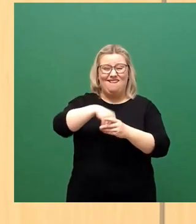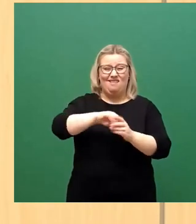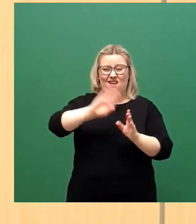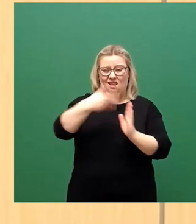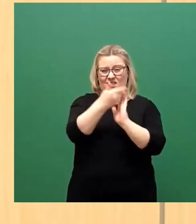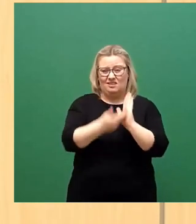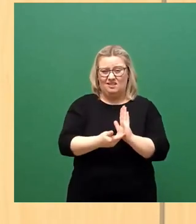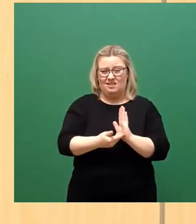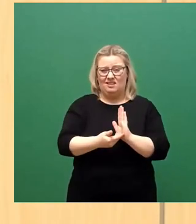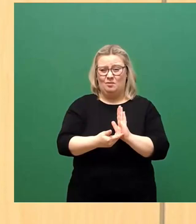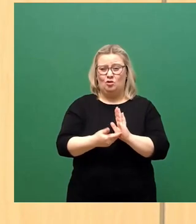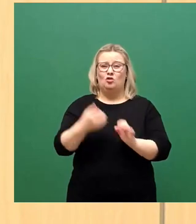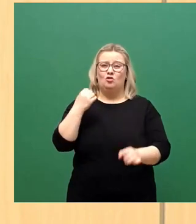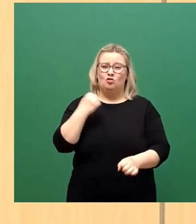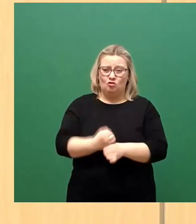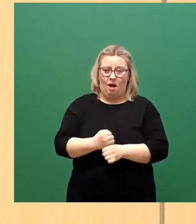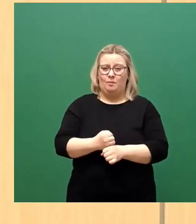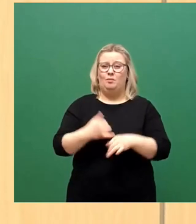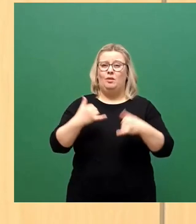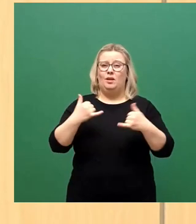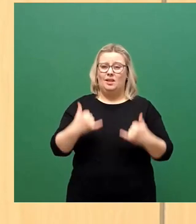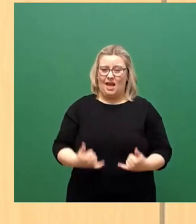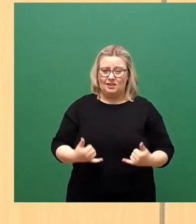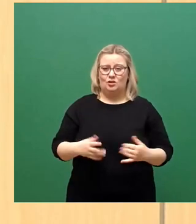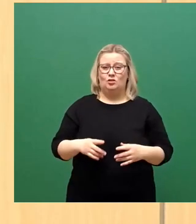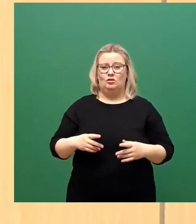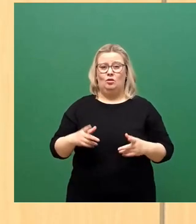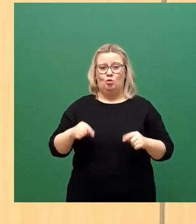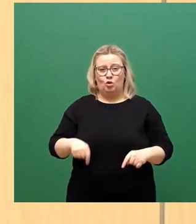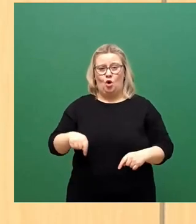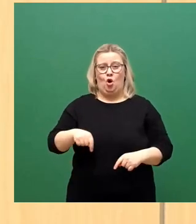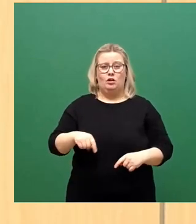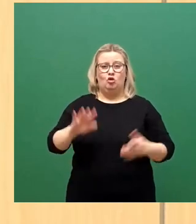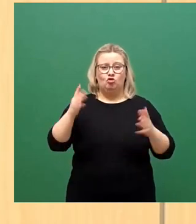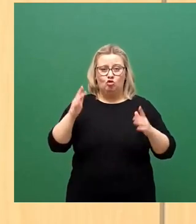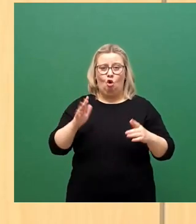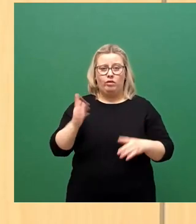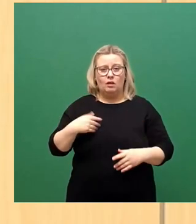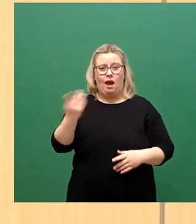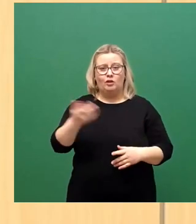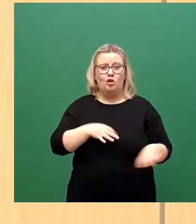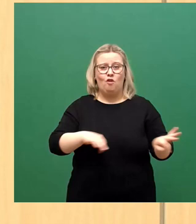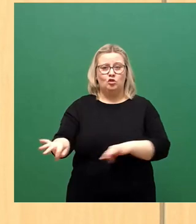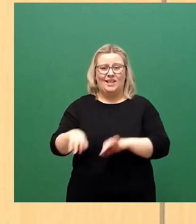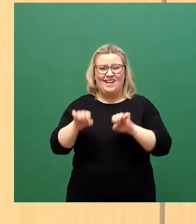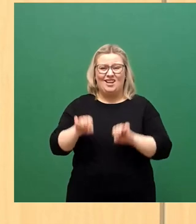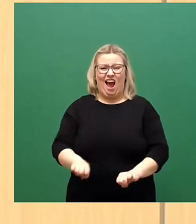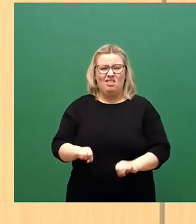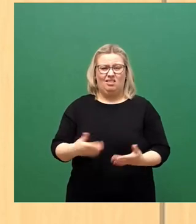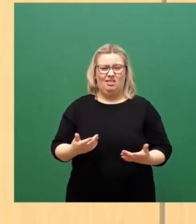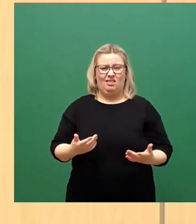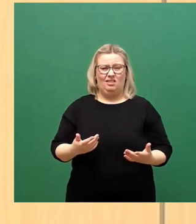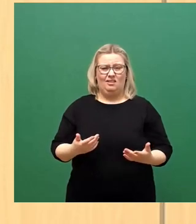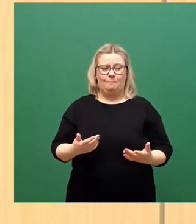jederzeit und schon jetzt und hier und heute von ihm vollzogen werden könnte. Zitat, alle